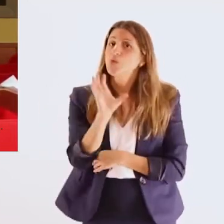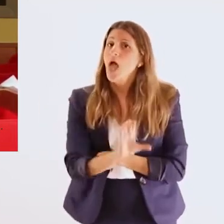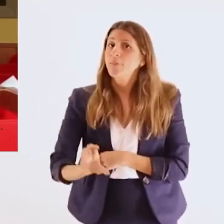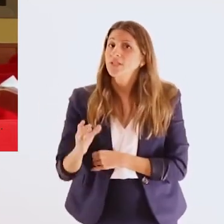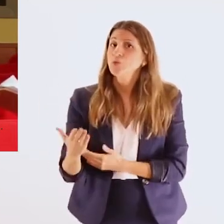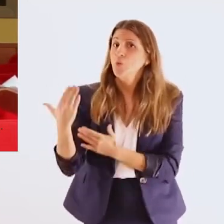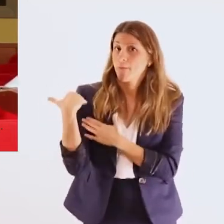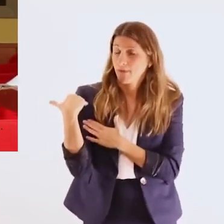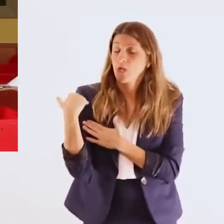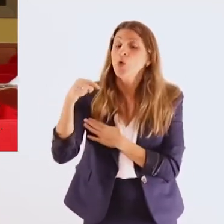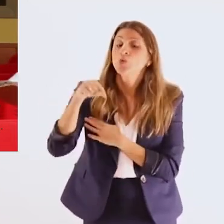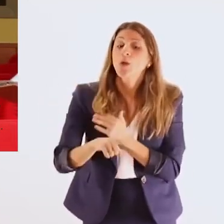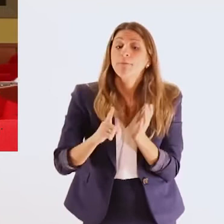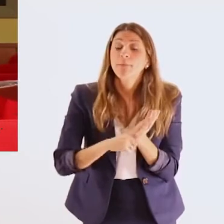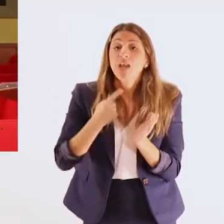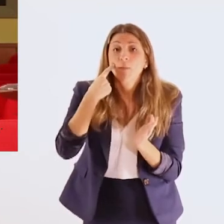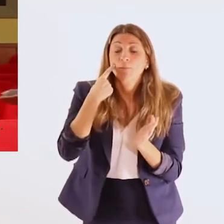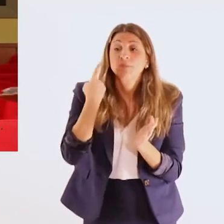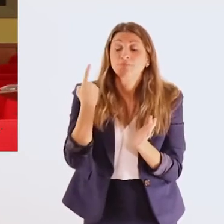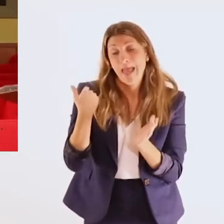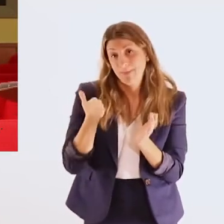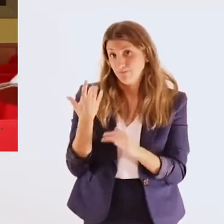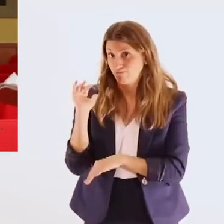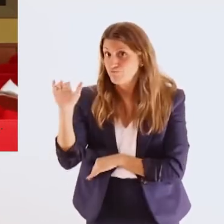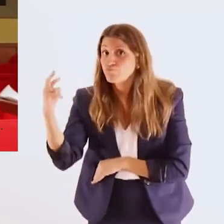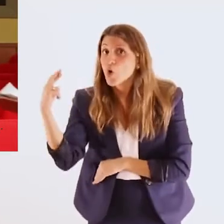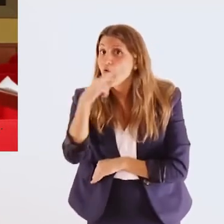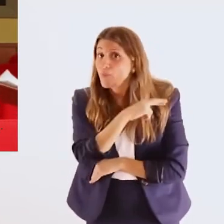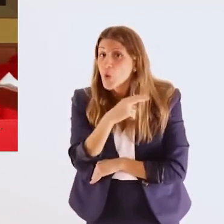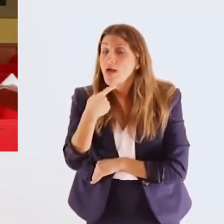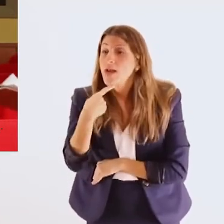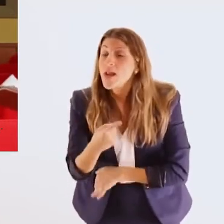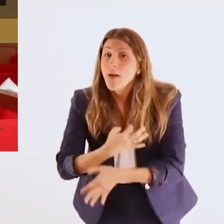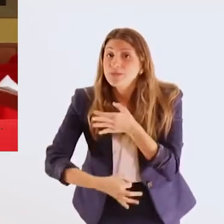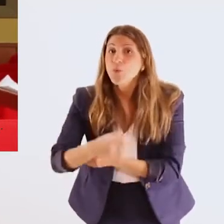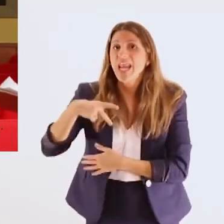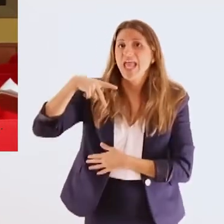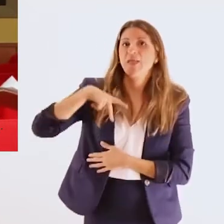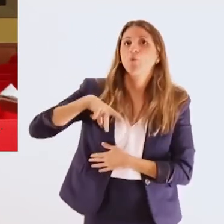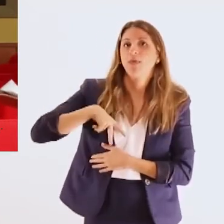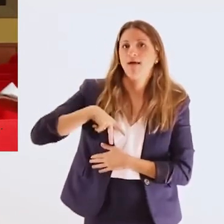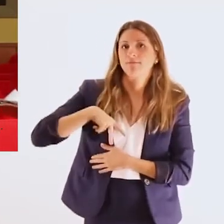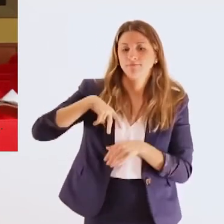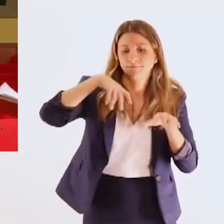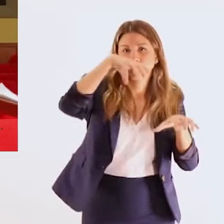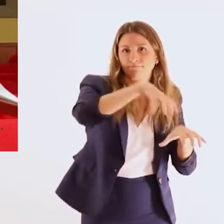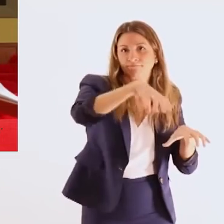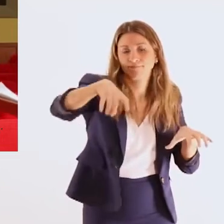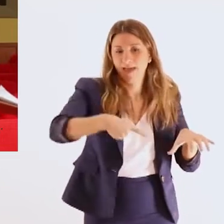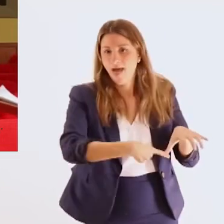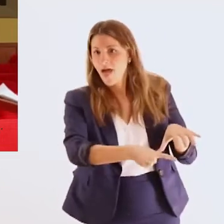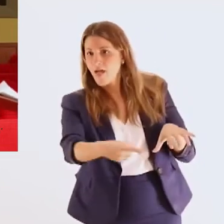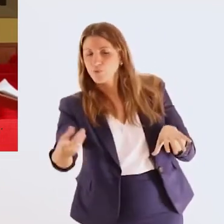Πρωθυπουργός και Υπουργός Επικρατείας ζητήσαμε από τον Πρωθυπουργό να ζητήσει από τους ιδιοκτήτες τους δηλαδή τα